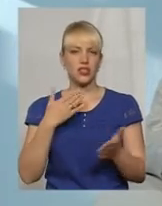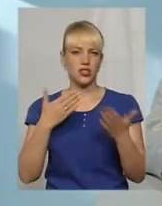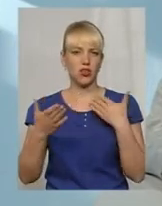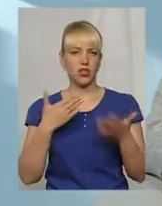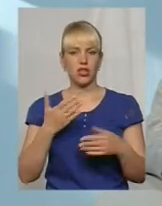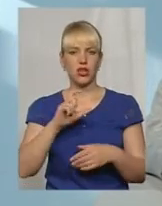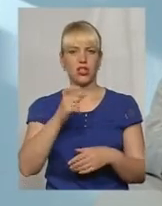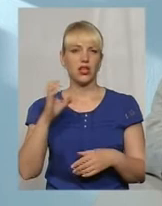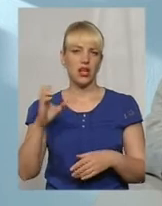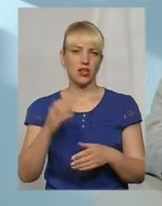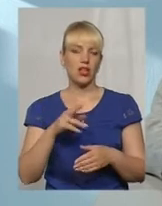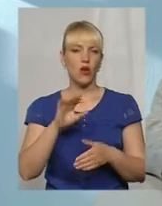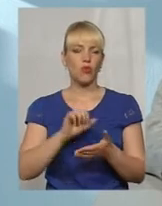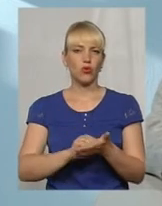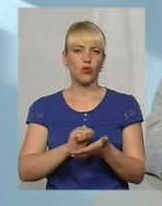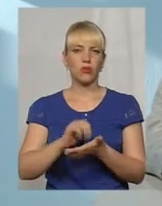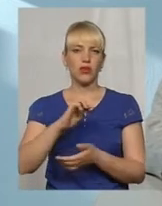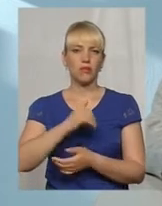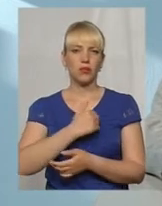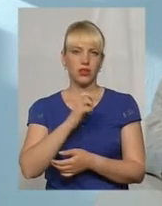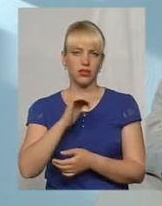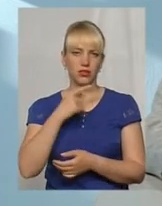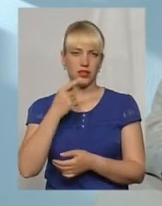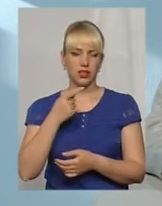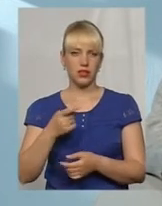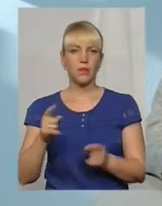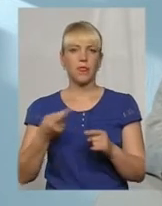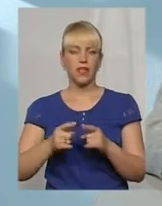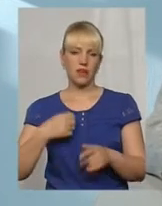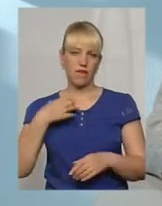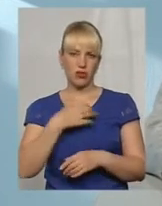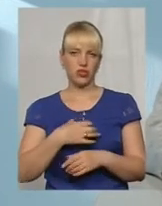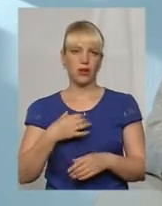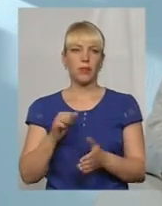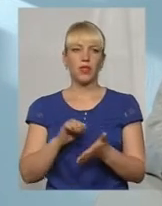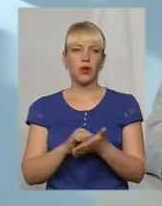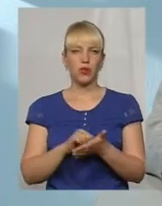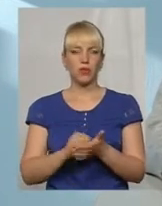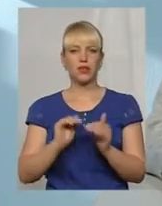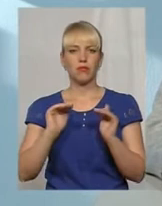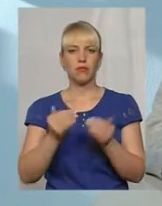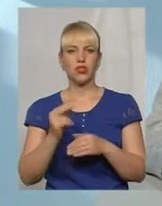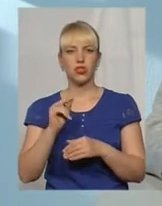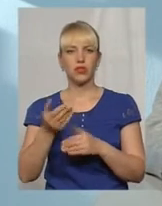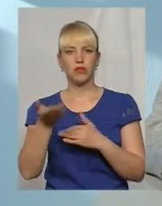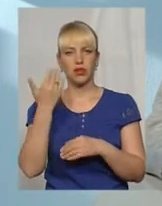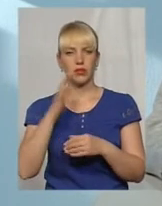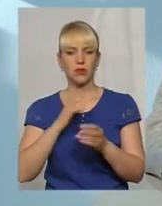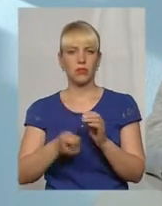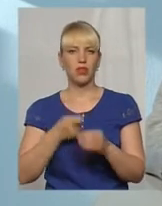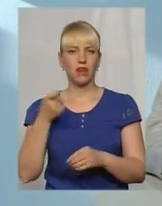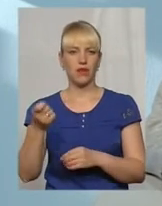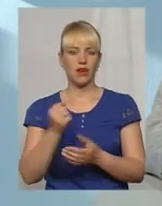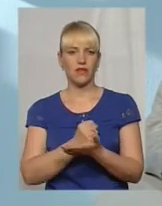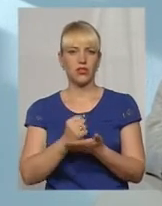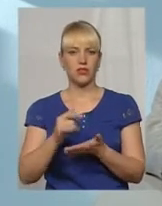По документам хотів би сказати, що це важливо. Документів стало менше, ніж ми їх подавали візові центри чи